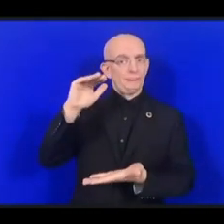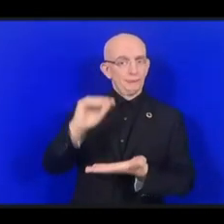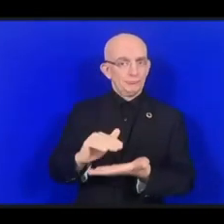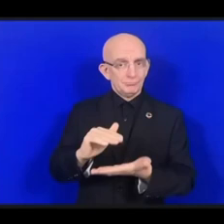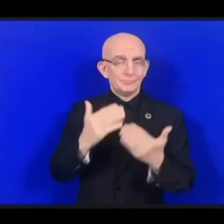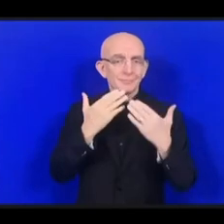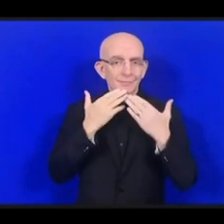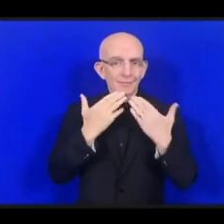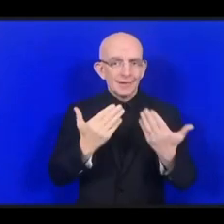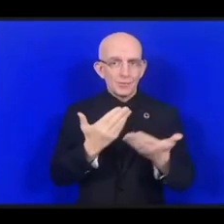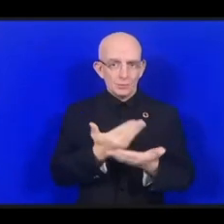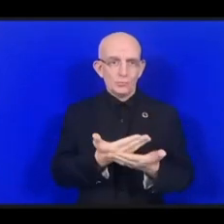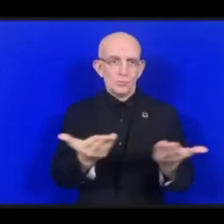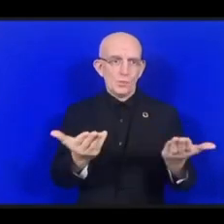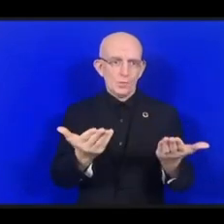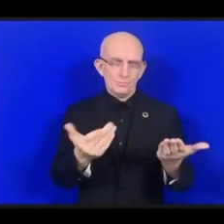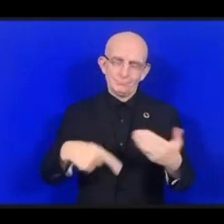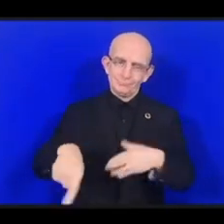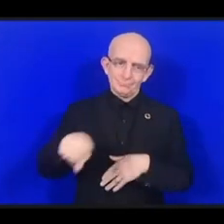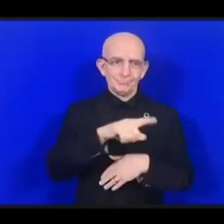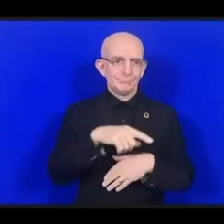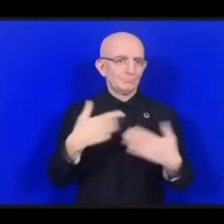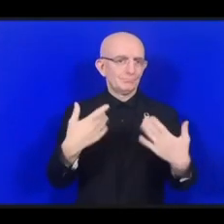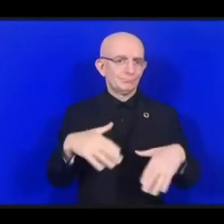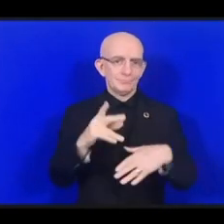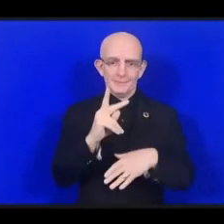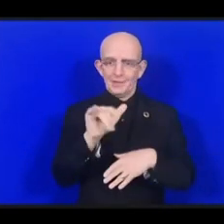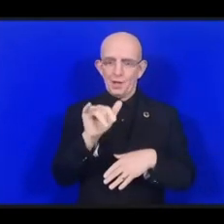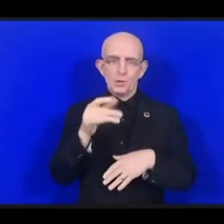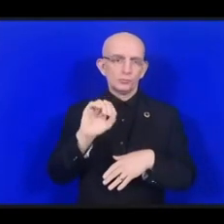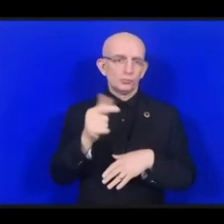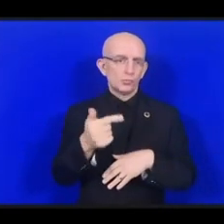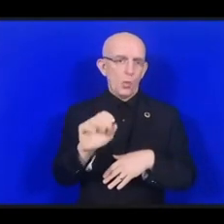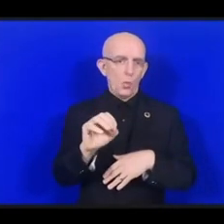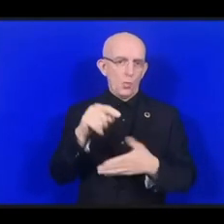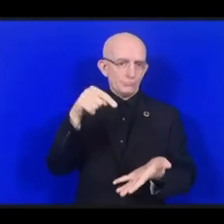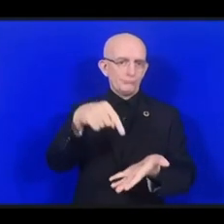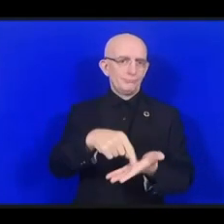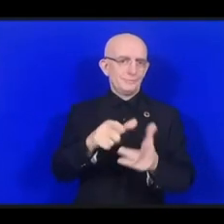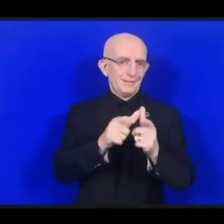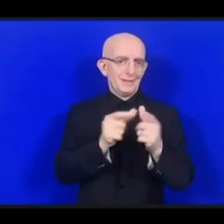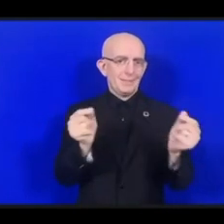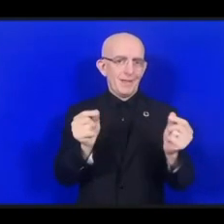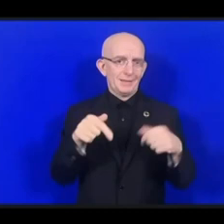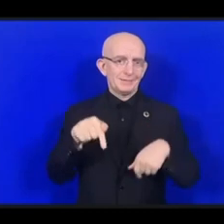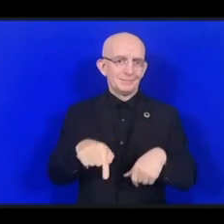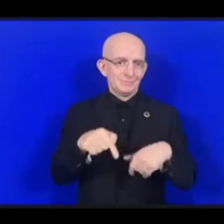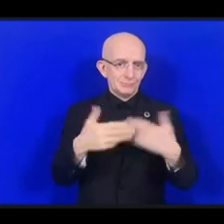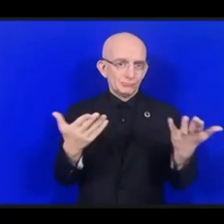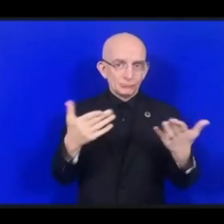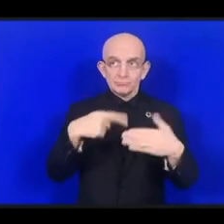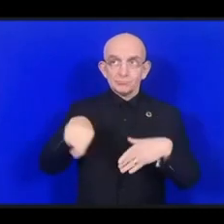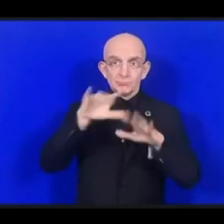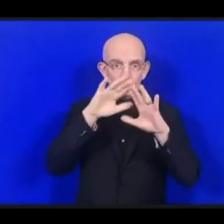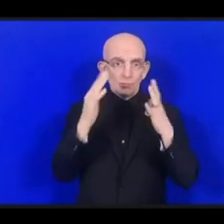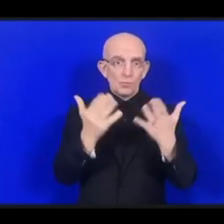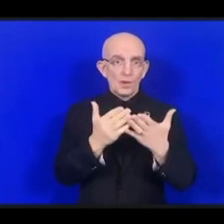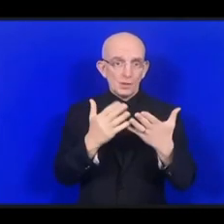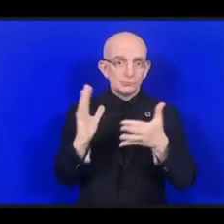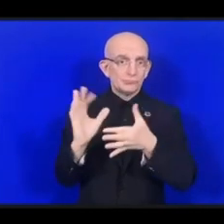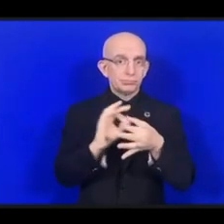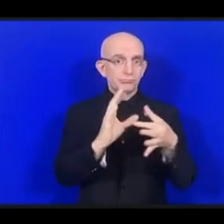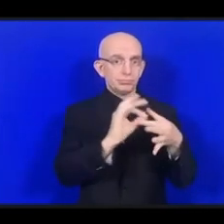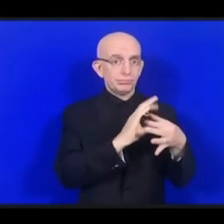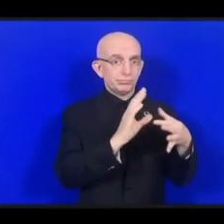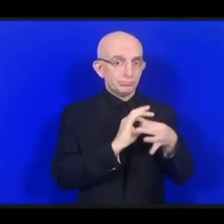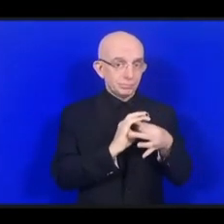всех, тех, кто находится в Киото и тех, кто со всех уголков мира участвовал в работе форума. Наконец, от имени